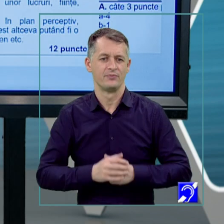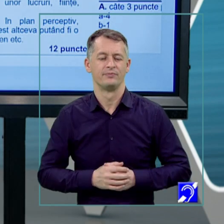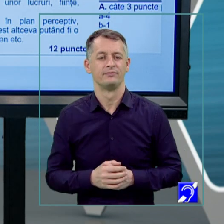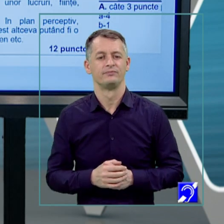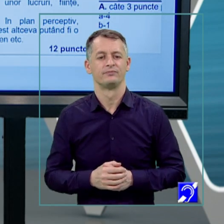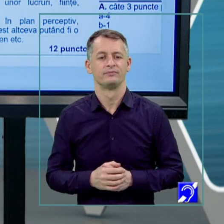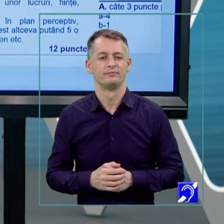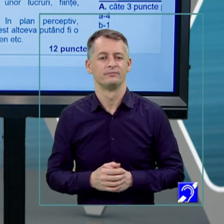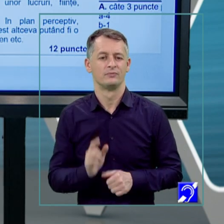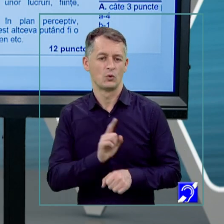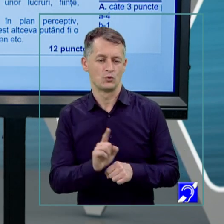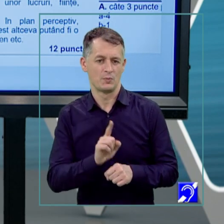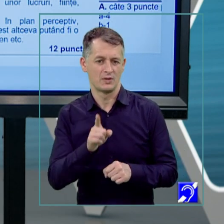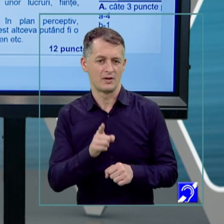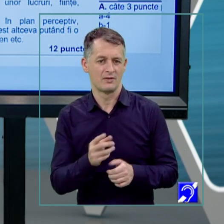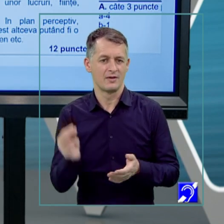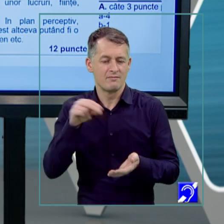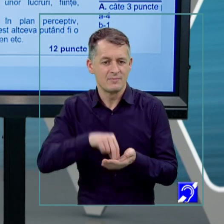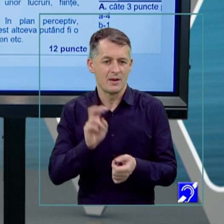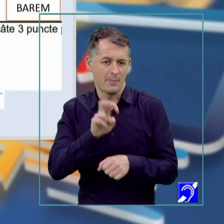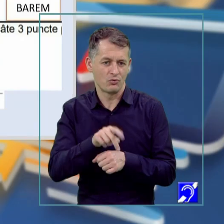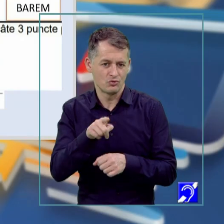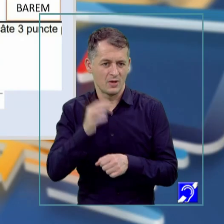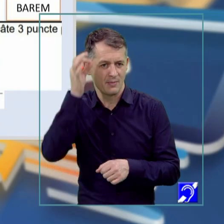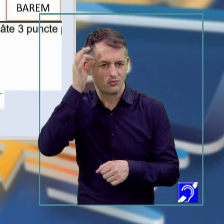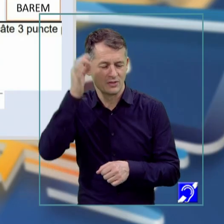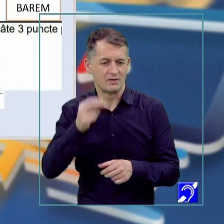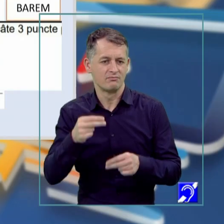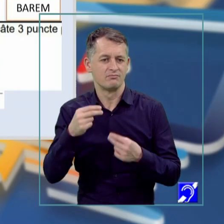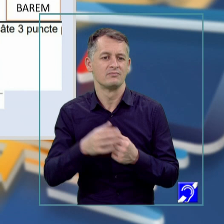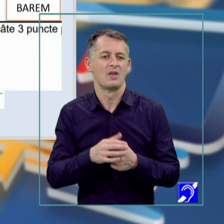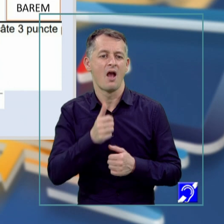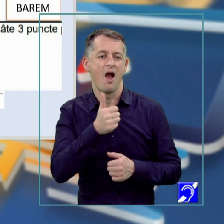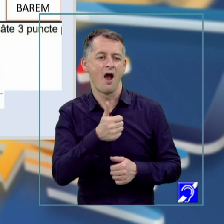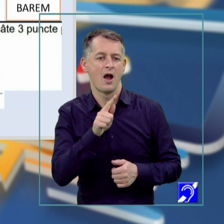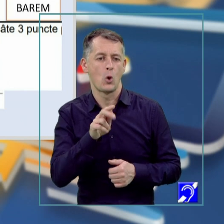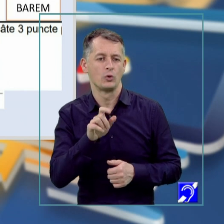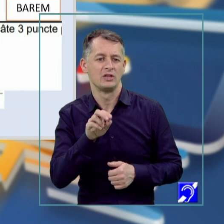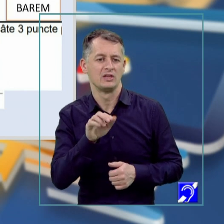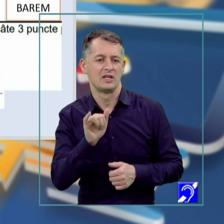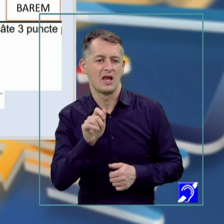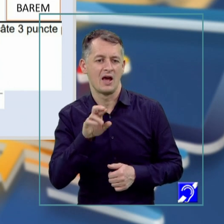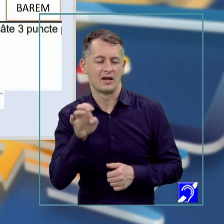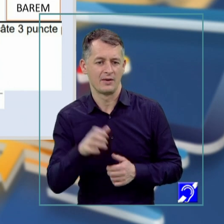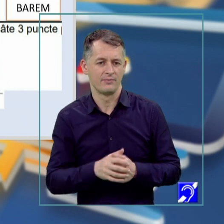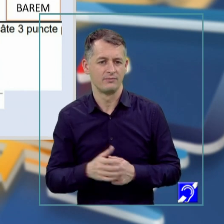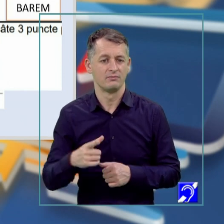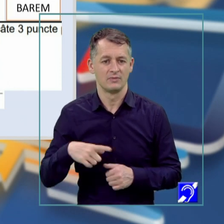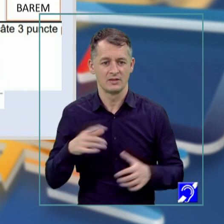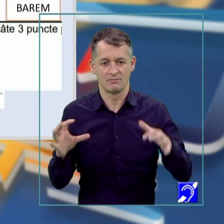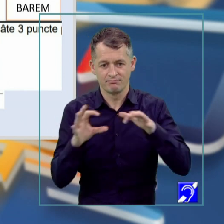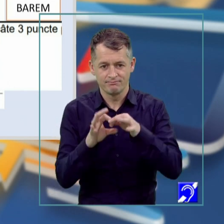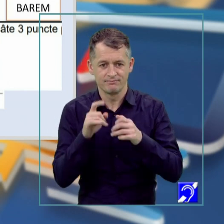subiect care implică imaginația, pentru că despre ea am vorbit anterior, exemplu, aglutinarea, da, constă